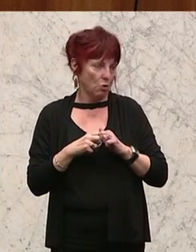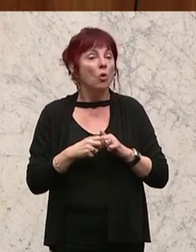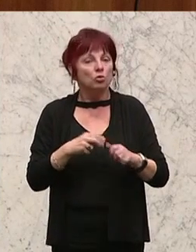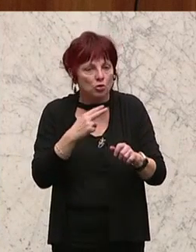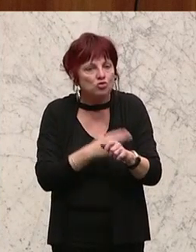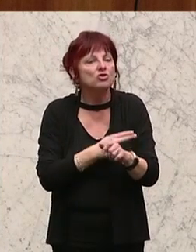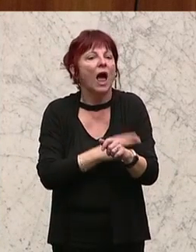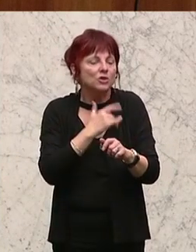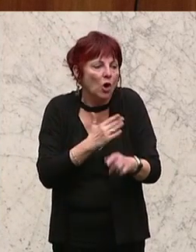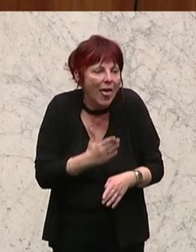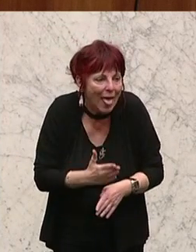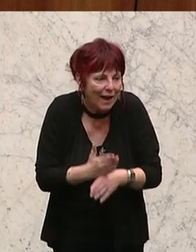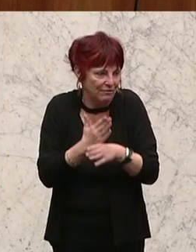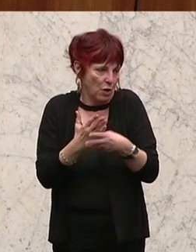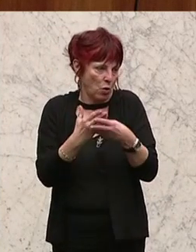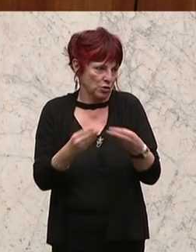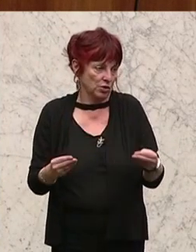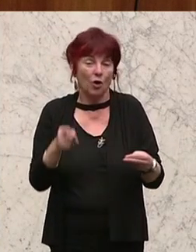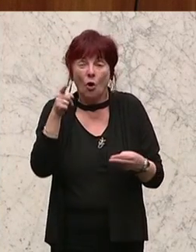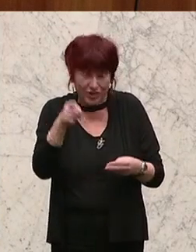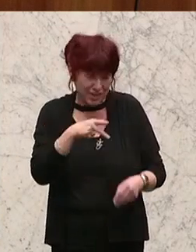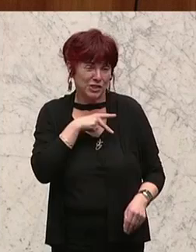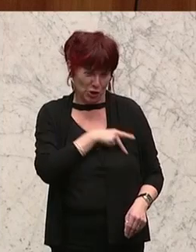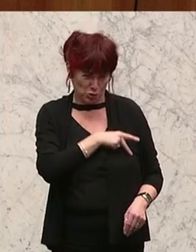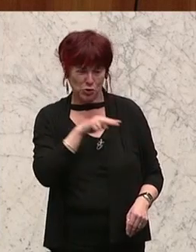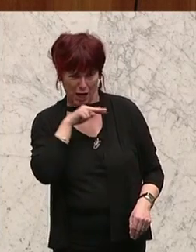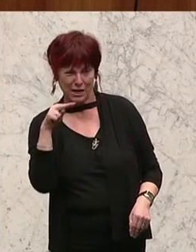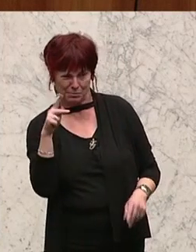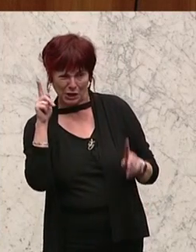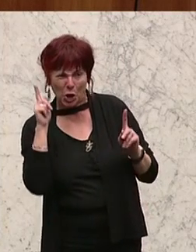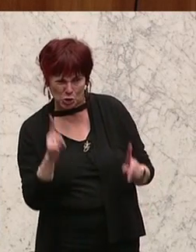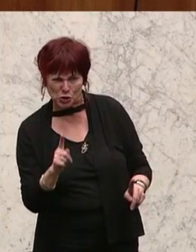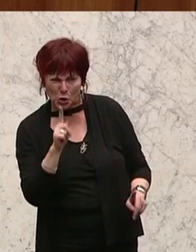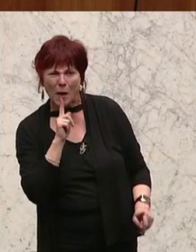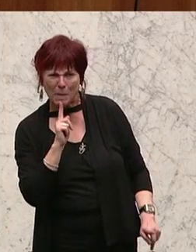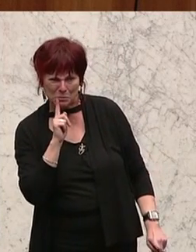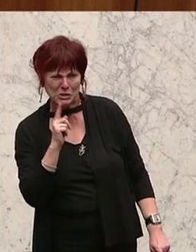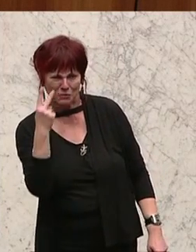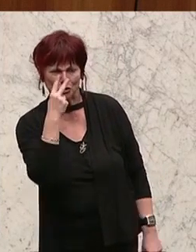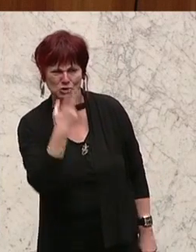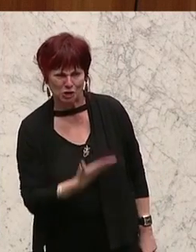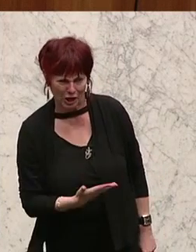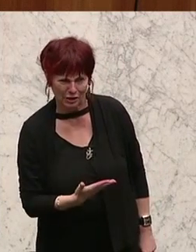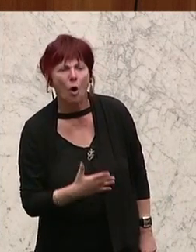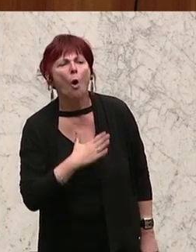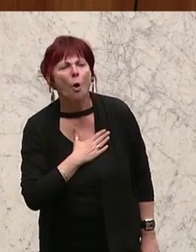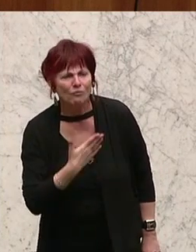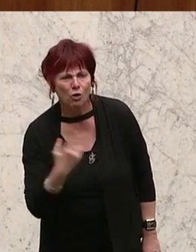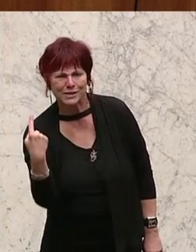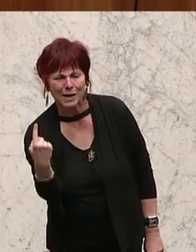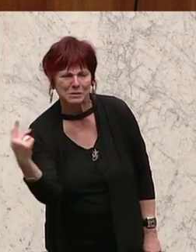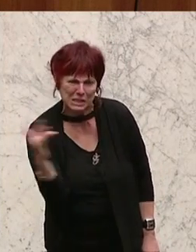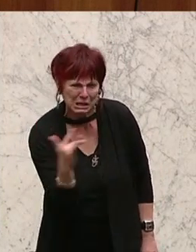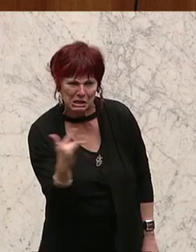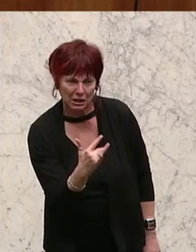soziale Aspekt auch bei Ihnen, bei aller kritischen Bewertung, ein bisschen, ein bisschen Gehör finden kann. Ich bedauere, ich sage ganz